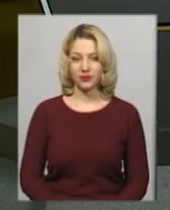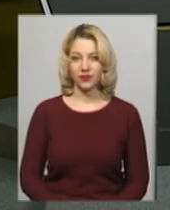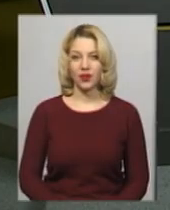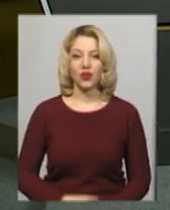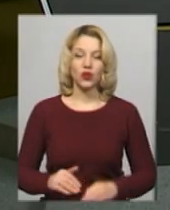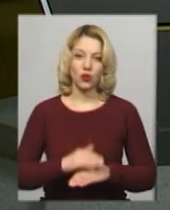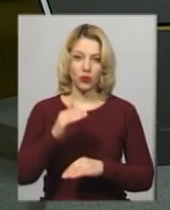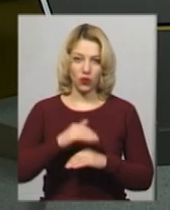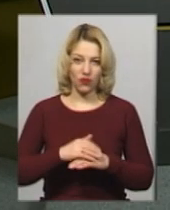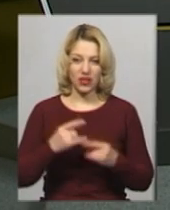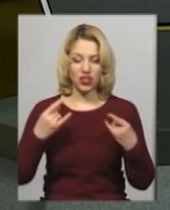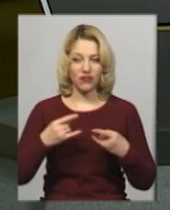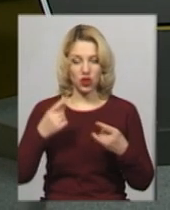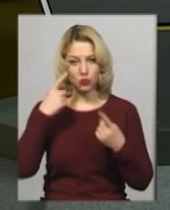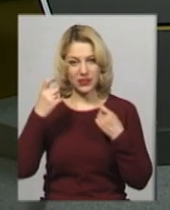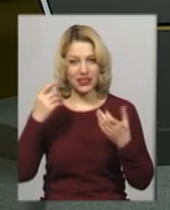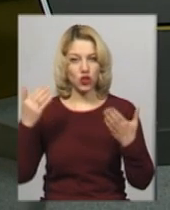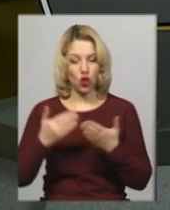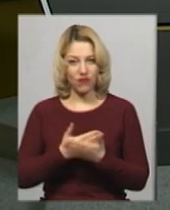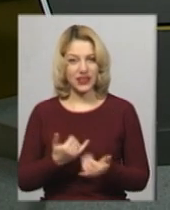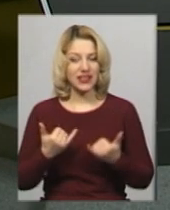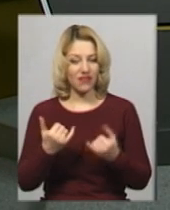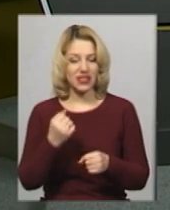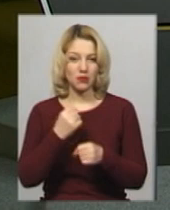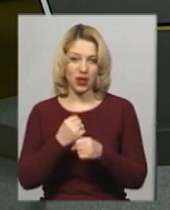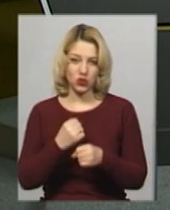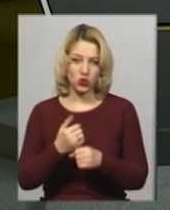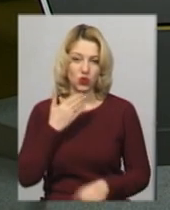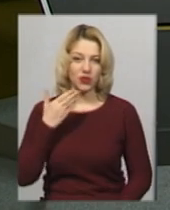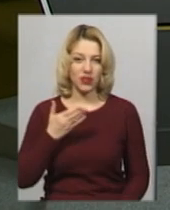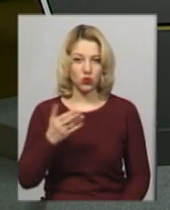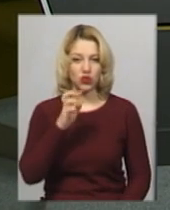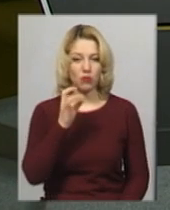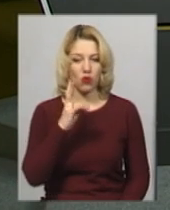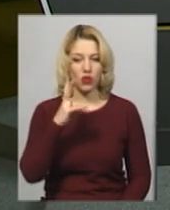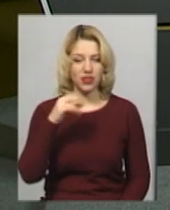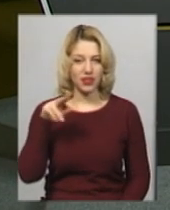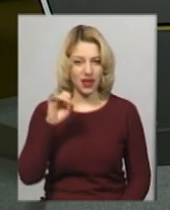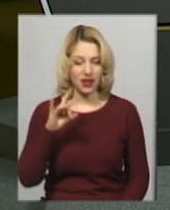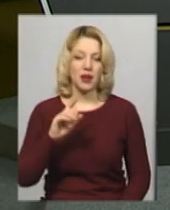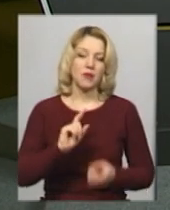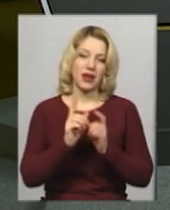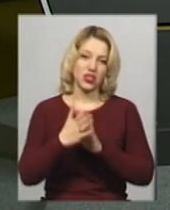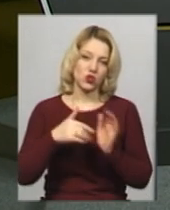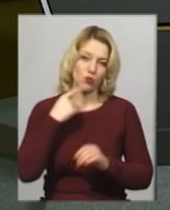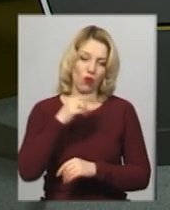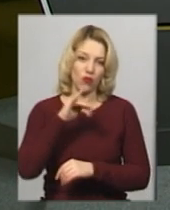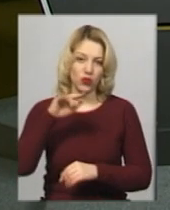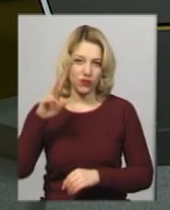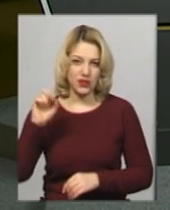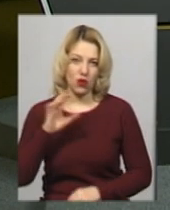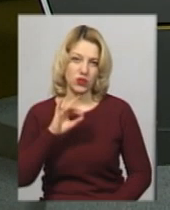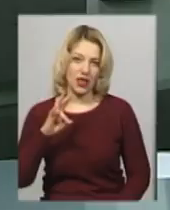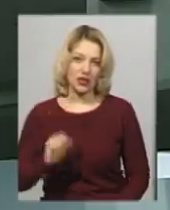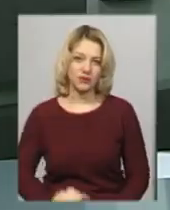Доброго вечора, в ефірі інформаційний випуск новин. У студії для вас працюють ведуча Вікторія Бондар, переклад на жестову мову Оксани Фіновської.